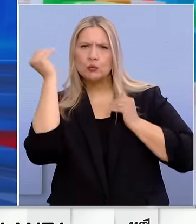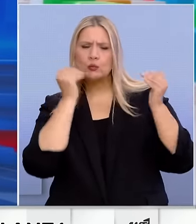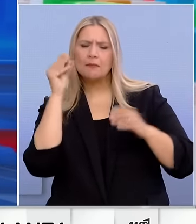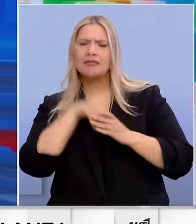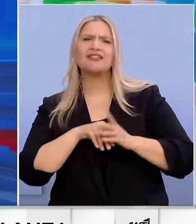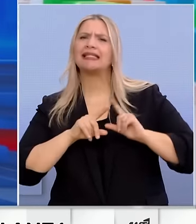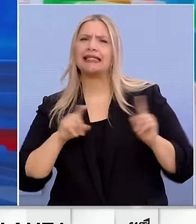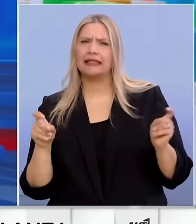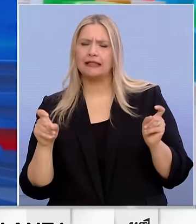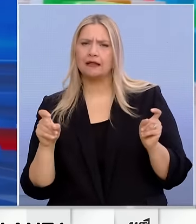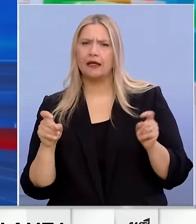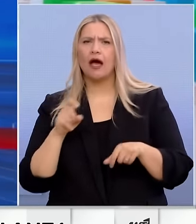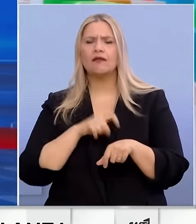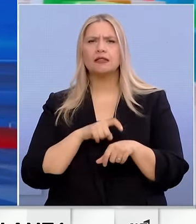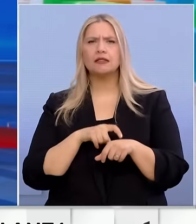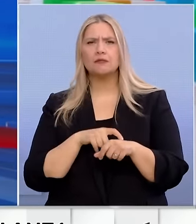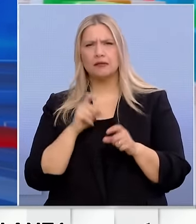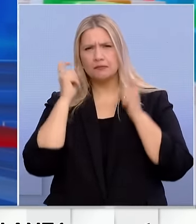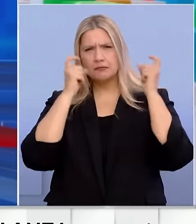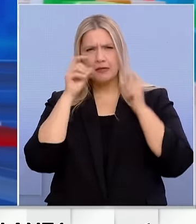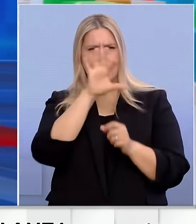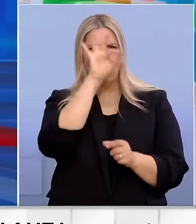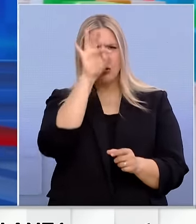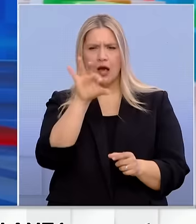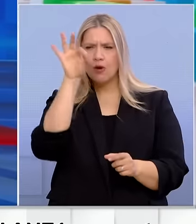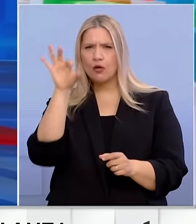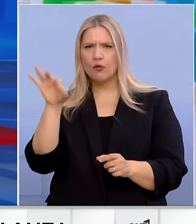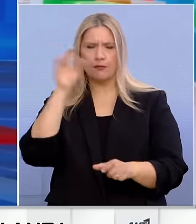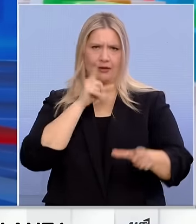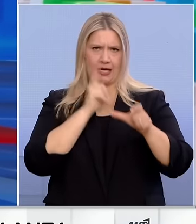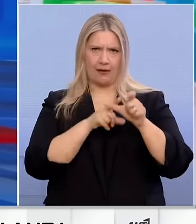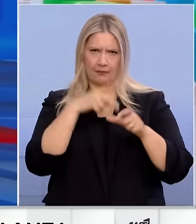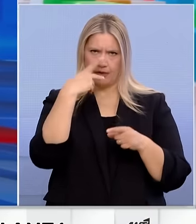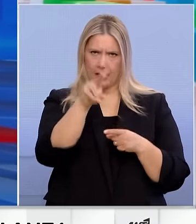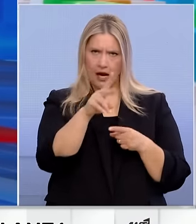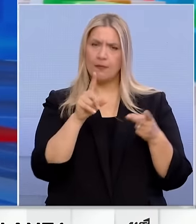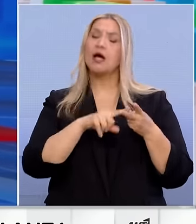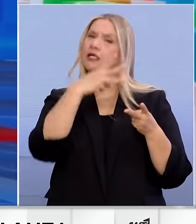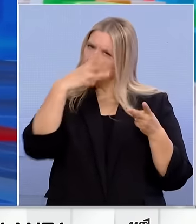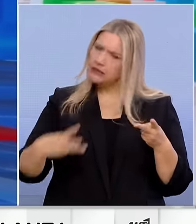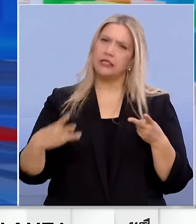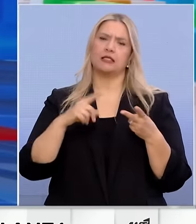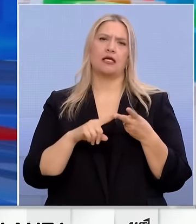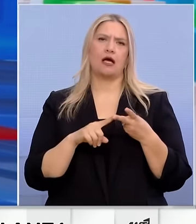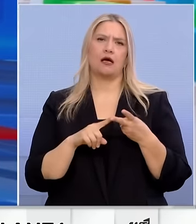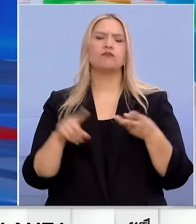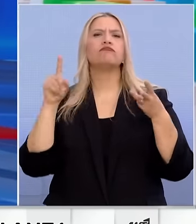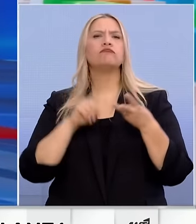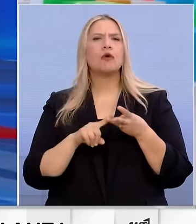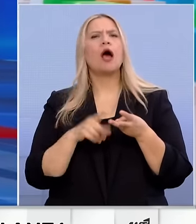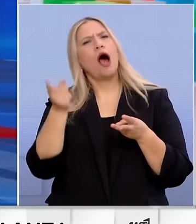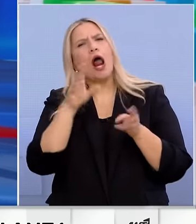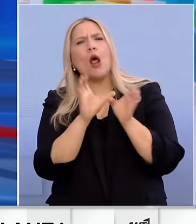είναι μπροστά του τρεις-τέσσερις επιλογές. Είναι το Κομμουνιστικό Κόμμα αλλά είναι και ο ΣΥΡΙΖΑ. Είναι και τα